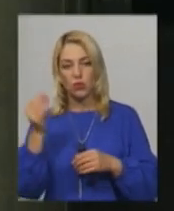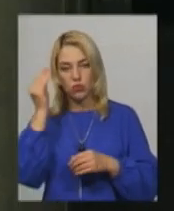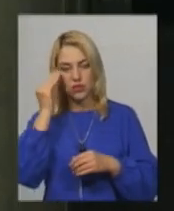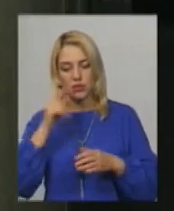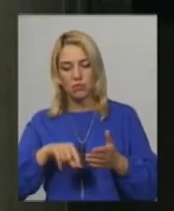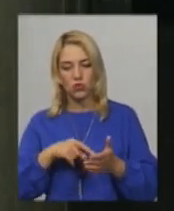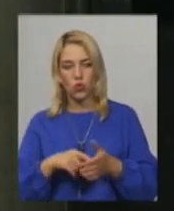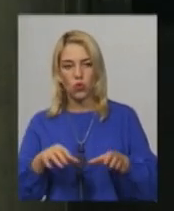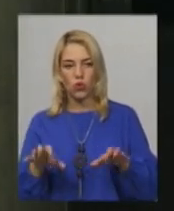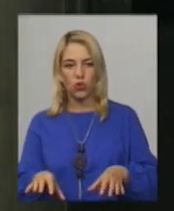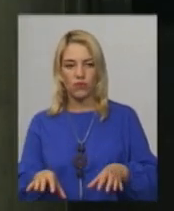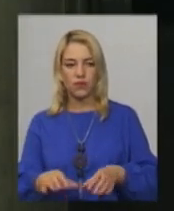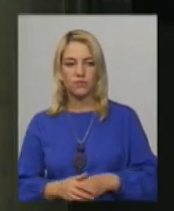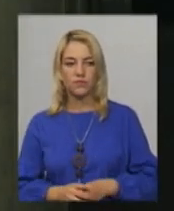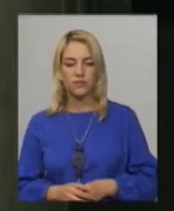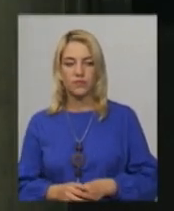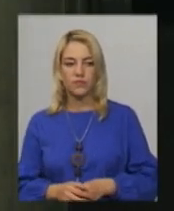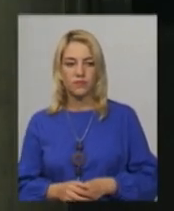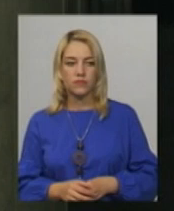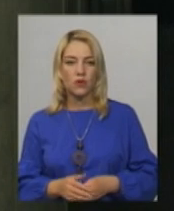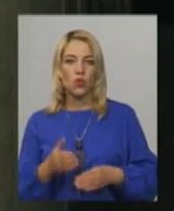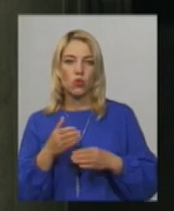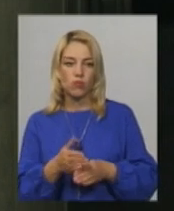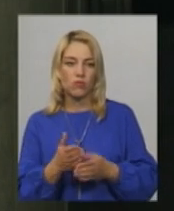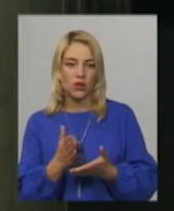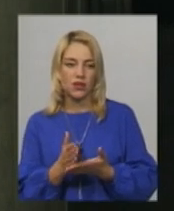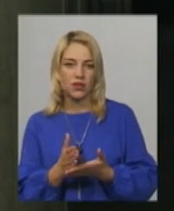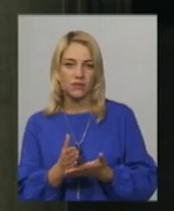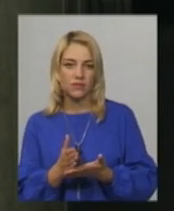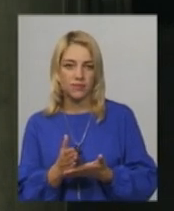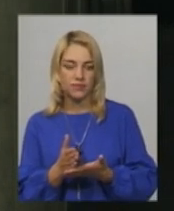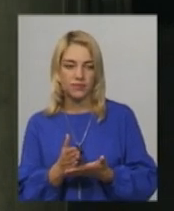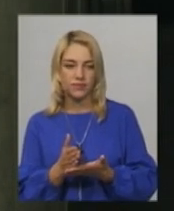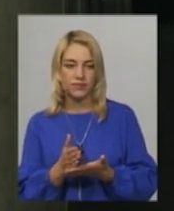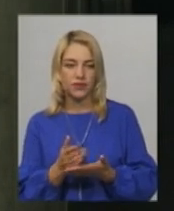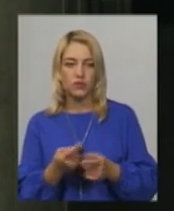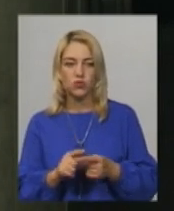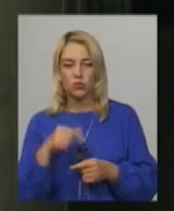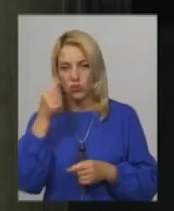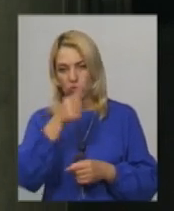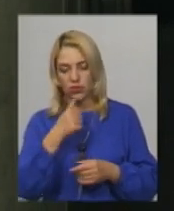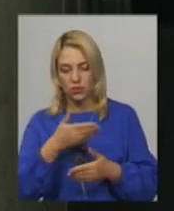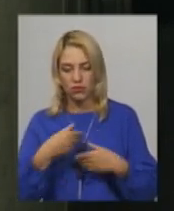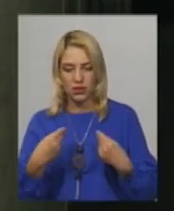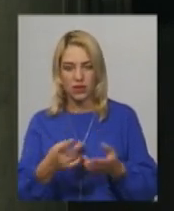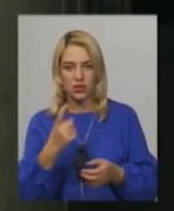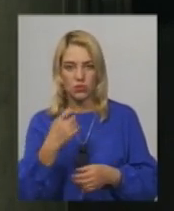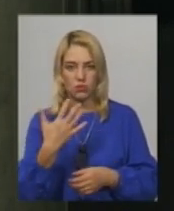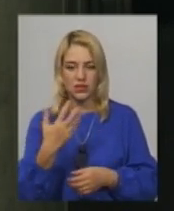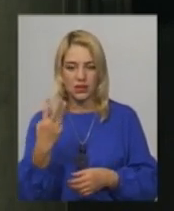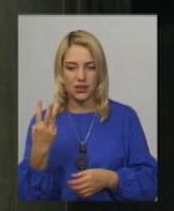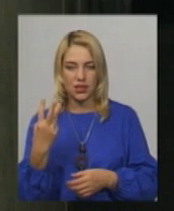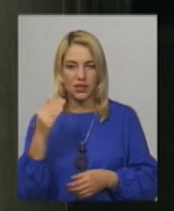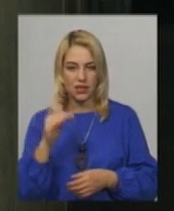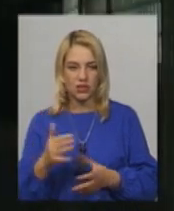голови, тому що допомагає в цьому році, верніше, ми дали 150 тисяч